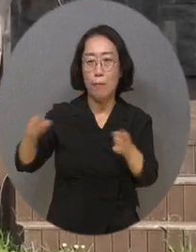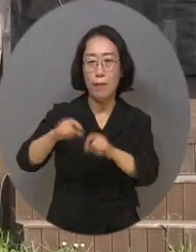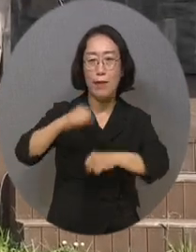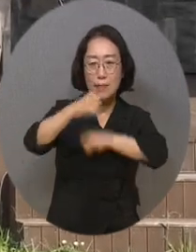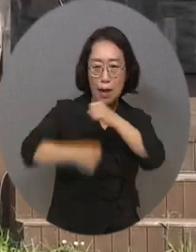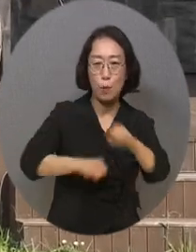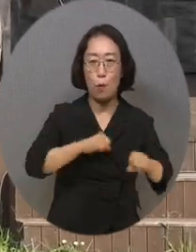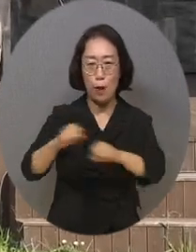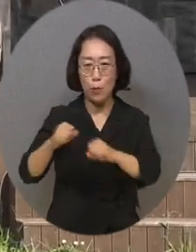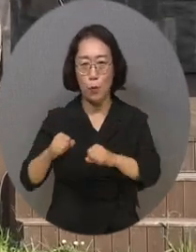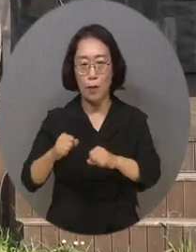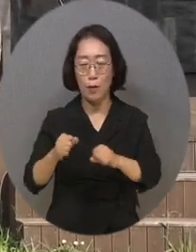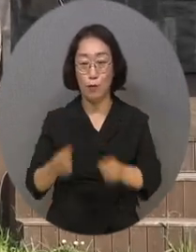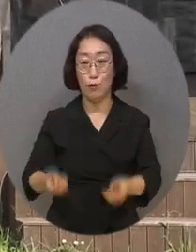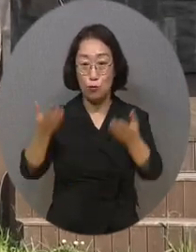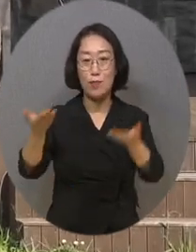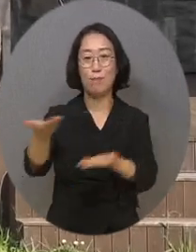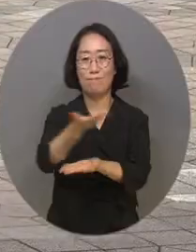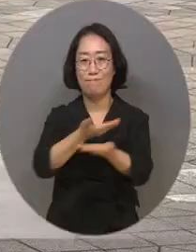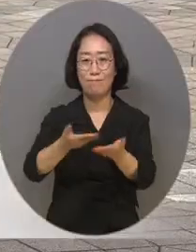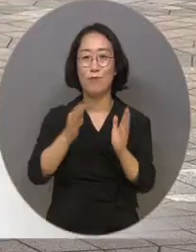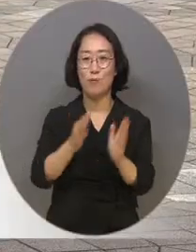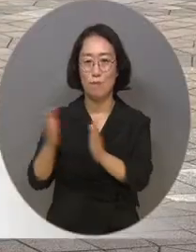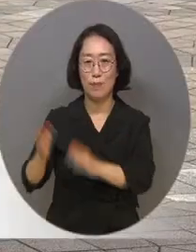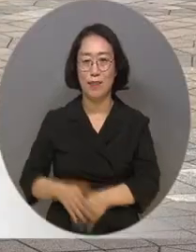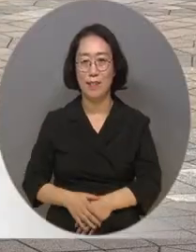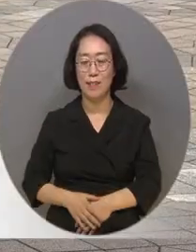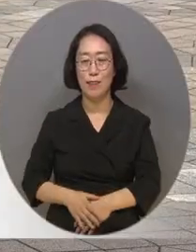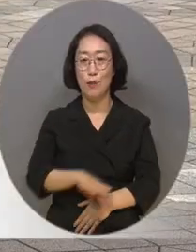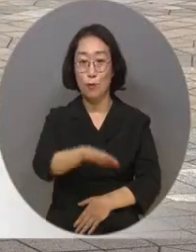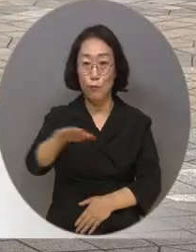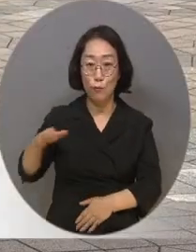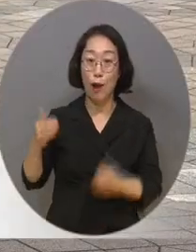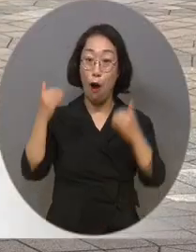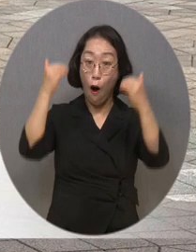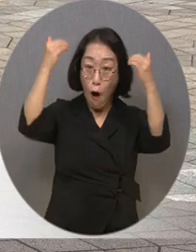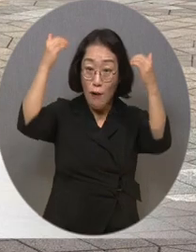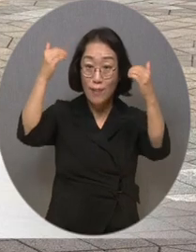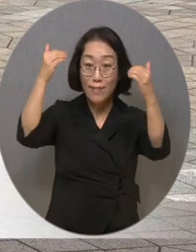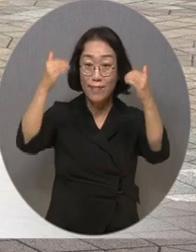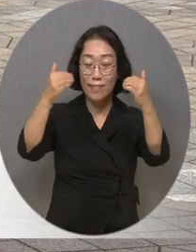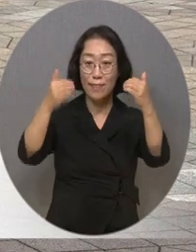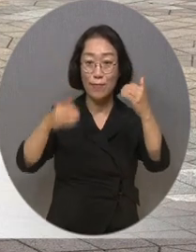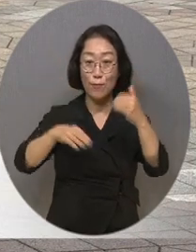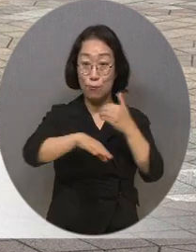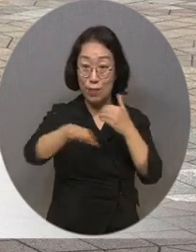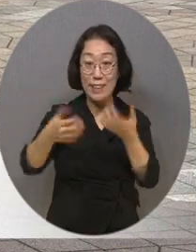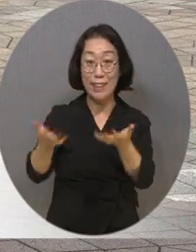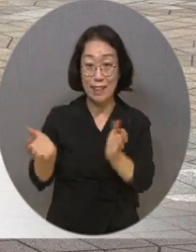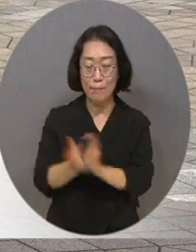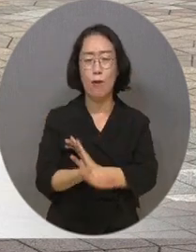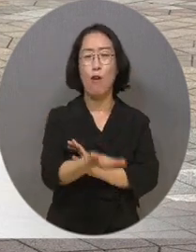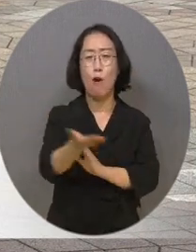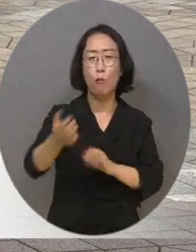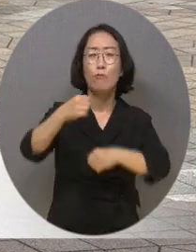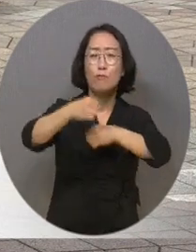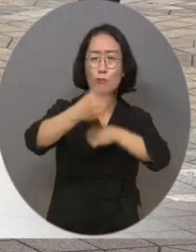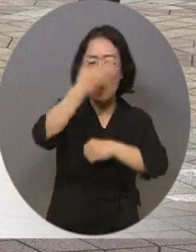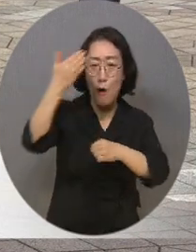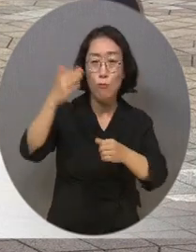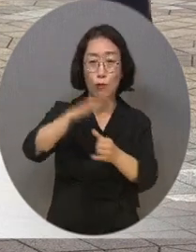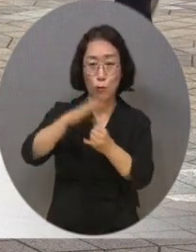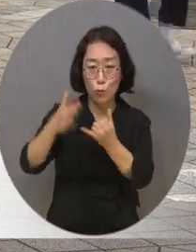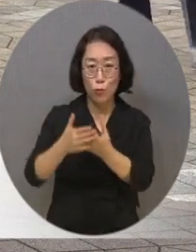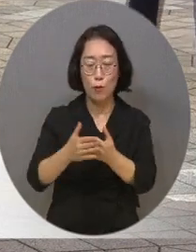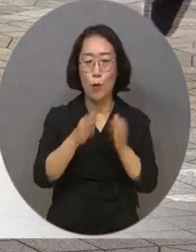청소년 어울림마당을 만들어주었습니다. 우리 육성의 어른들은 여러분들이 힘껏 뛰어놀 수 있도록